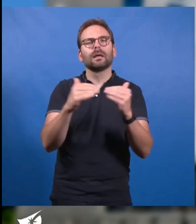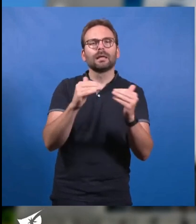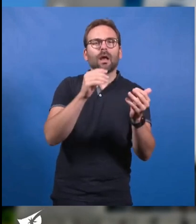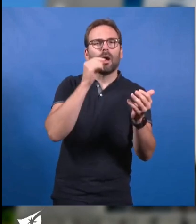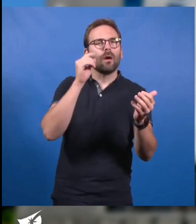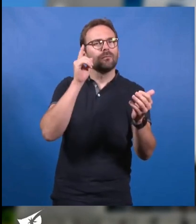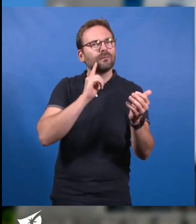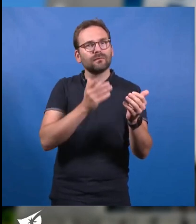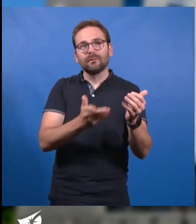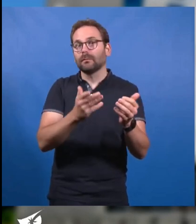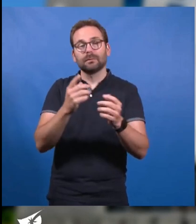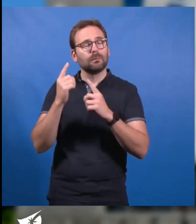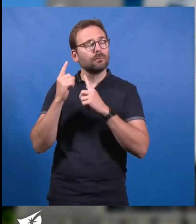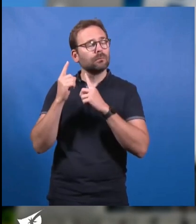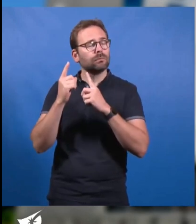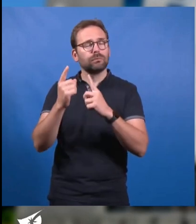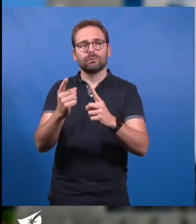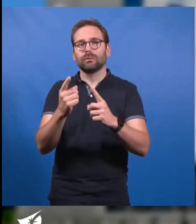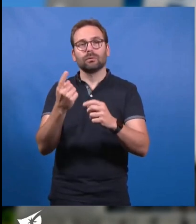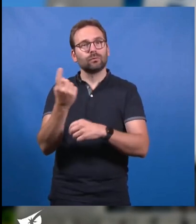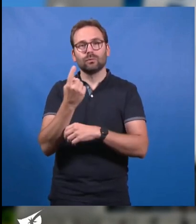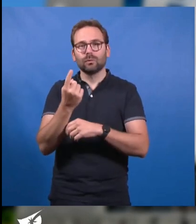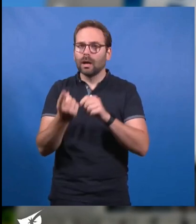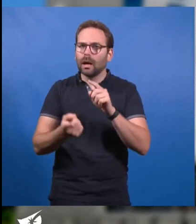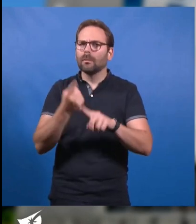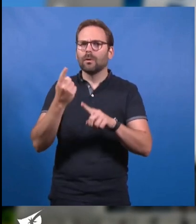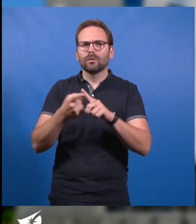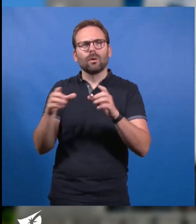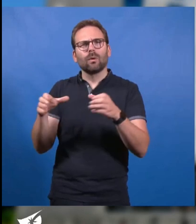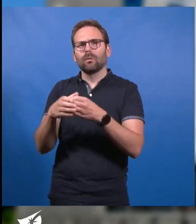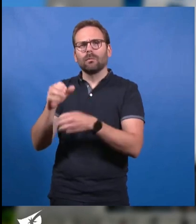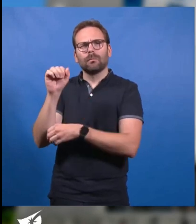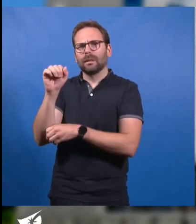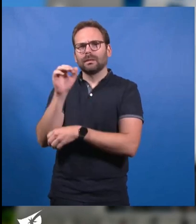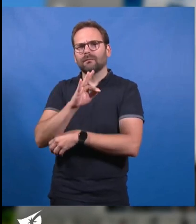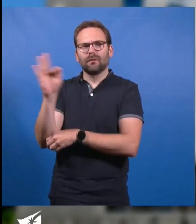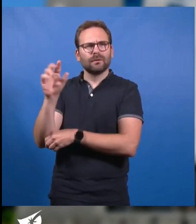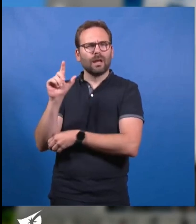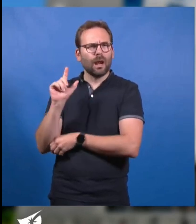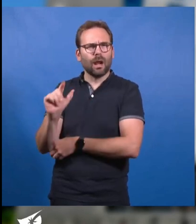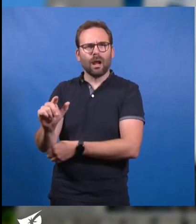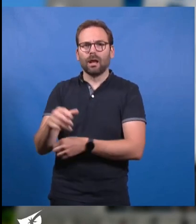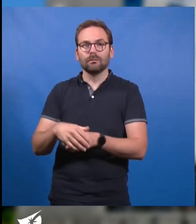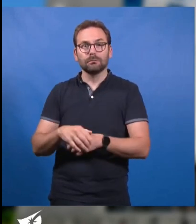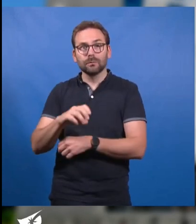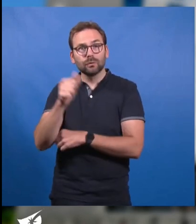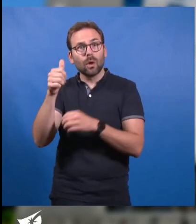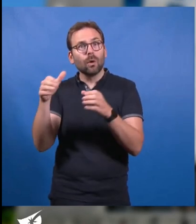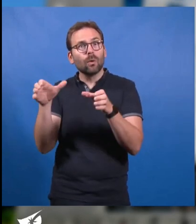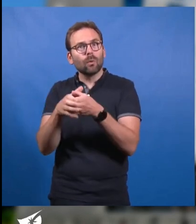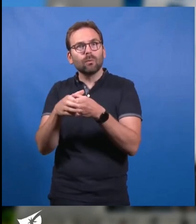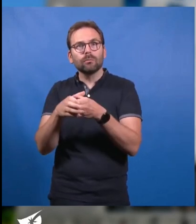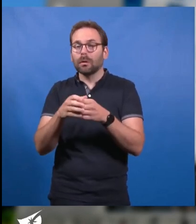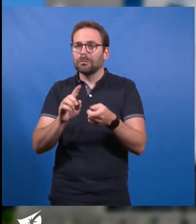hommes a toujours participé des marqueurs politiques du parti communiste français. Seul parti à s'être mis dans l